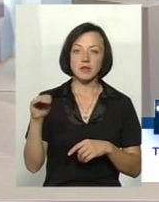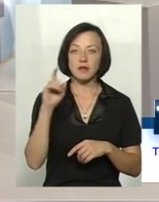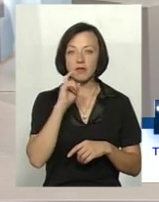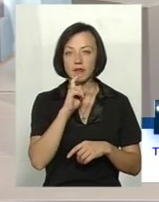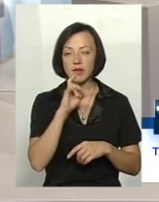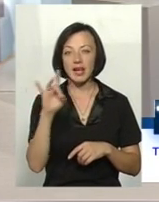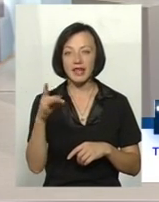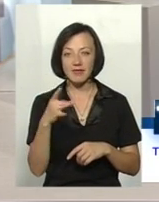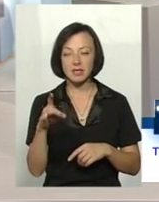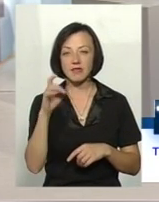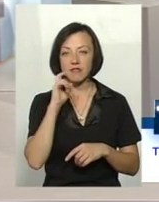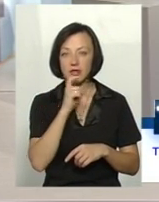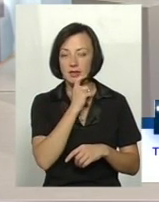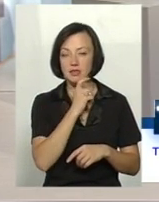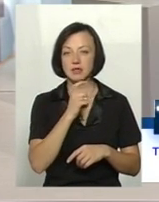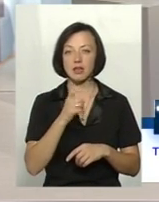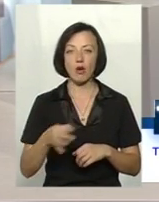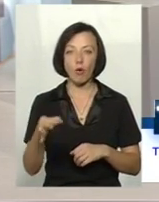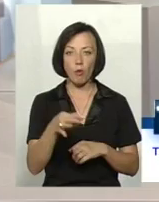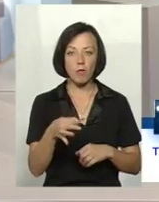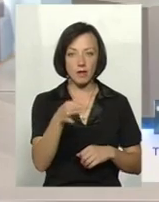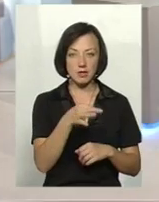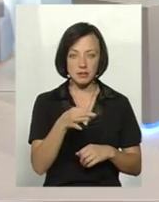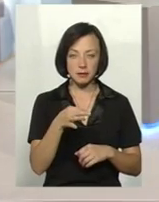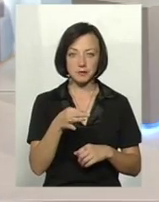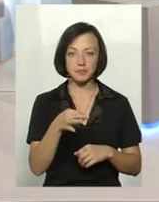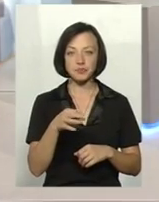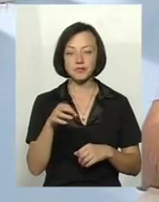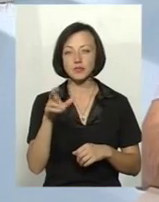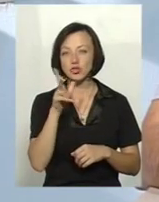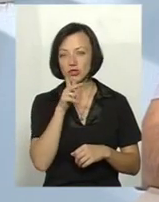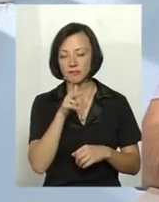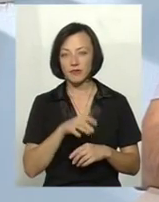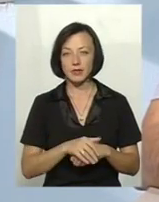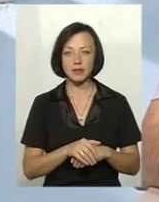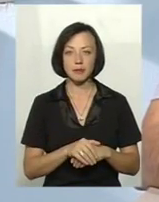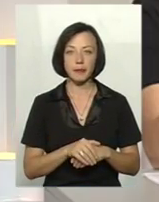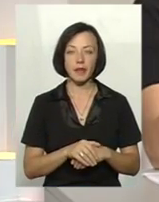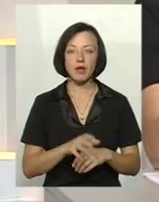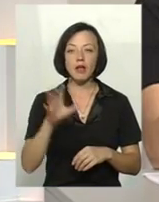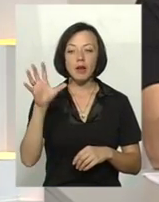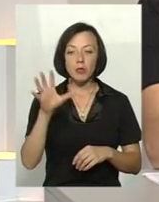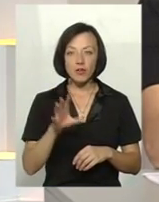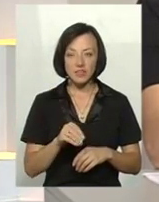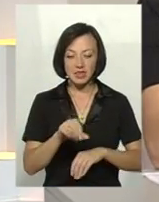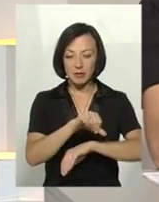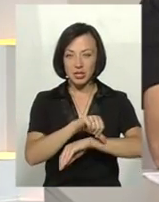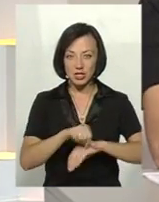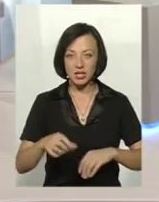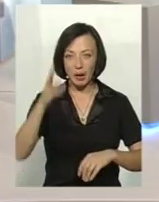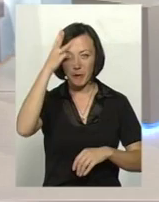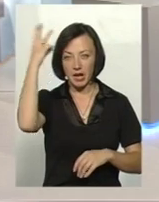Рівненська, Вінницька область, Чернівецька. Тобто по всій межі Хмельниччини